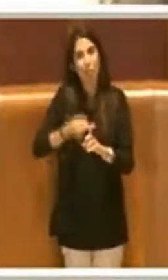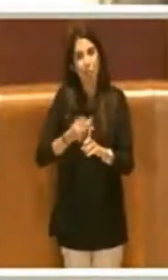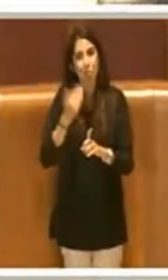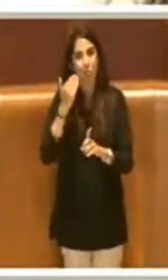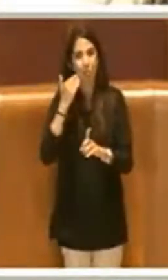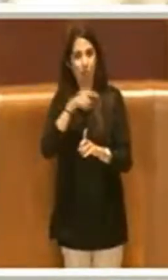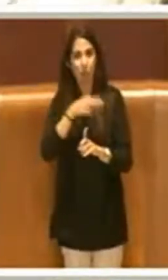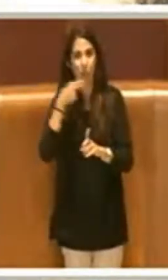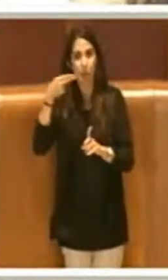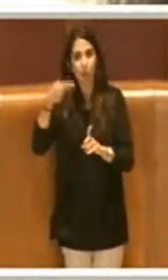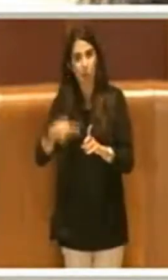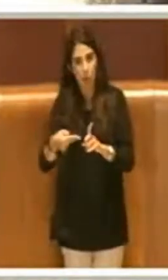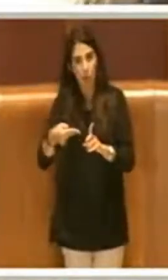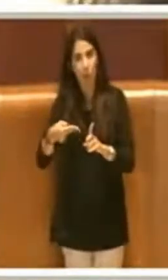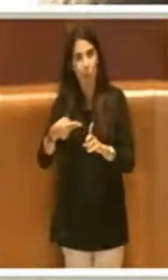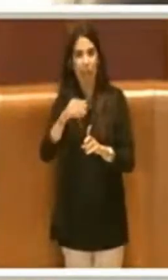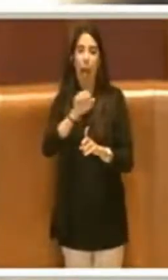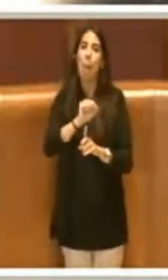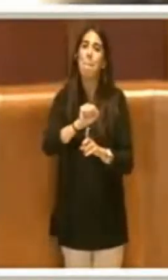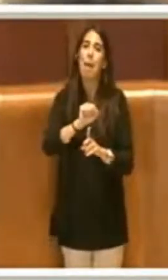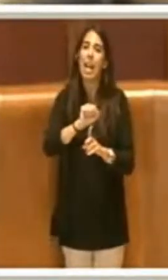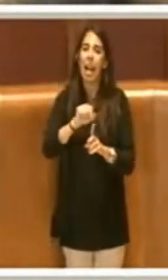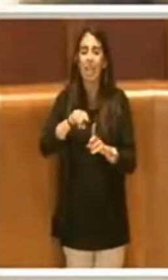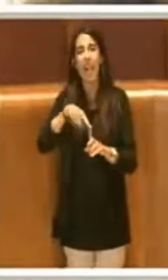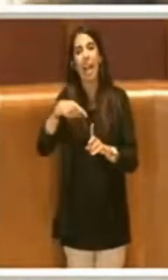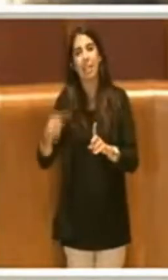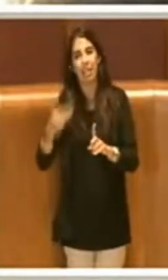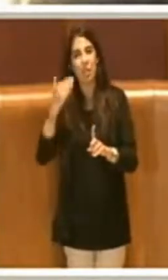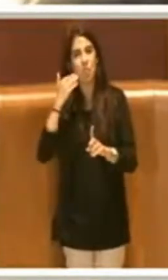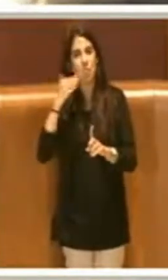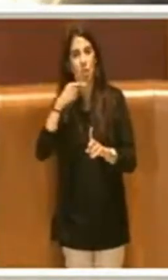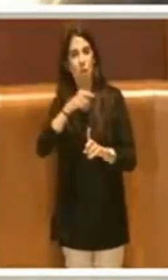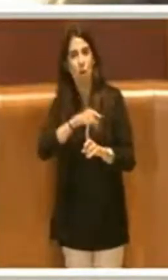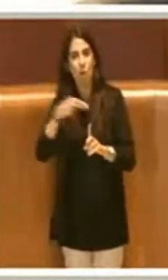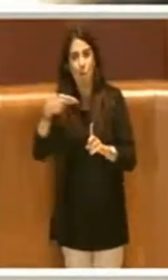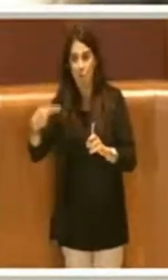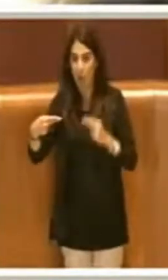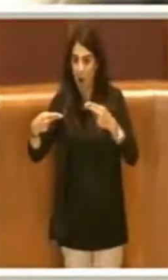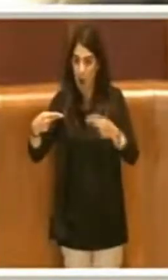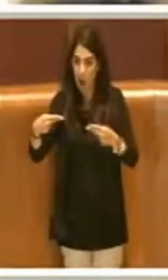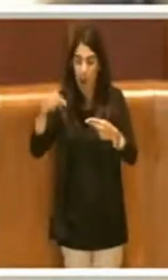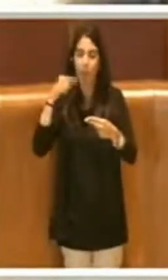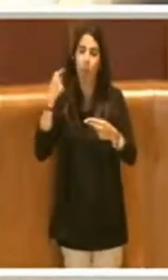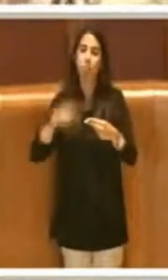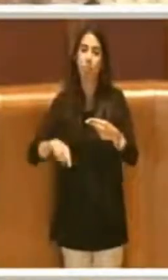essere di richiamo per le future generazioni. Grazie.